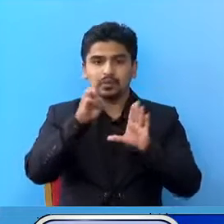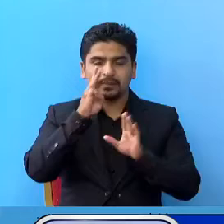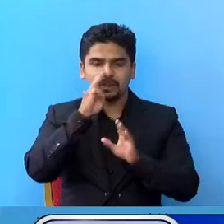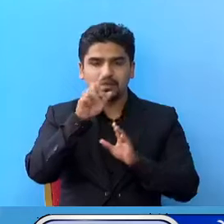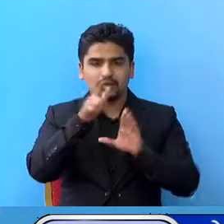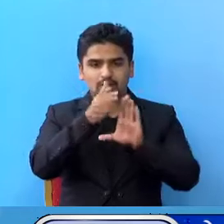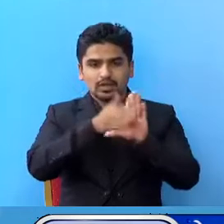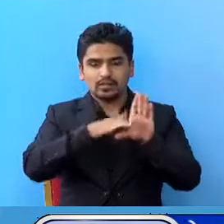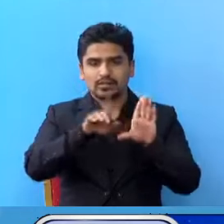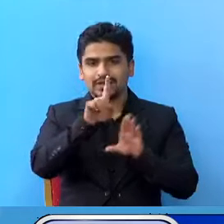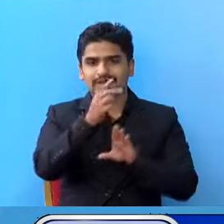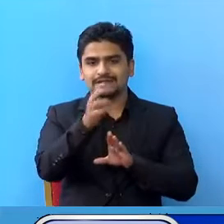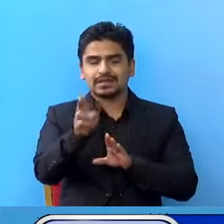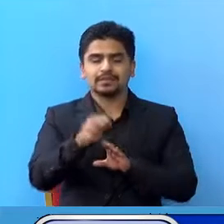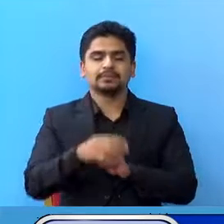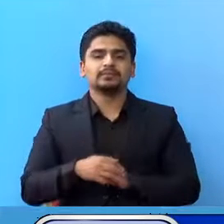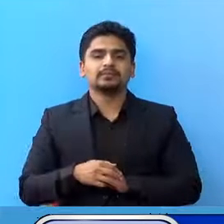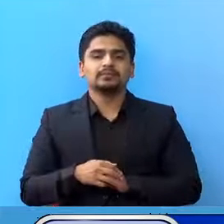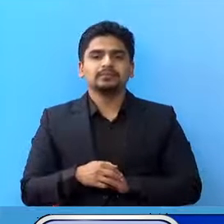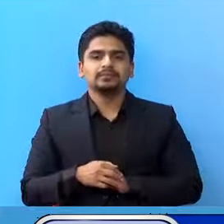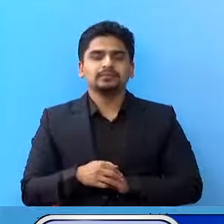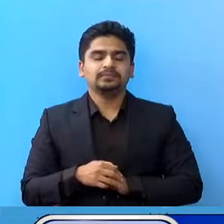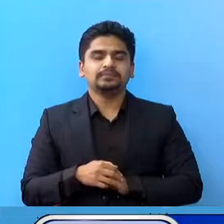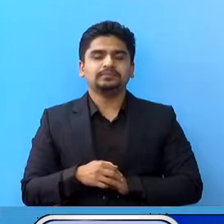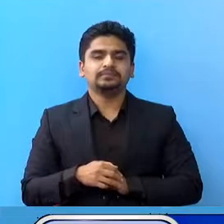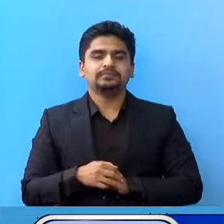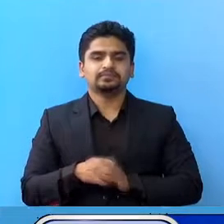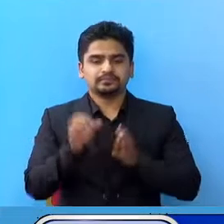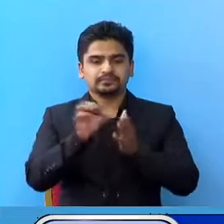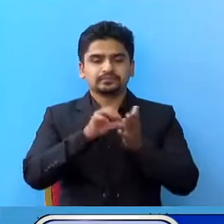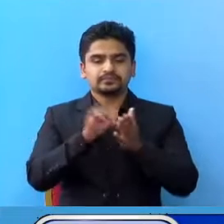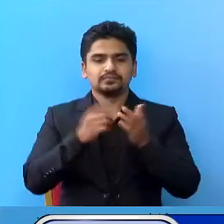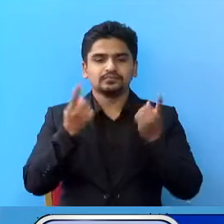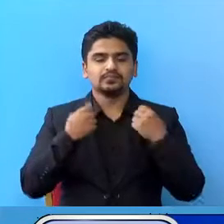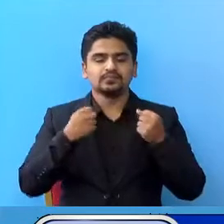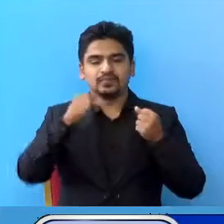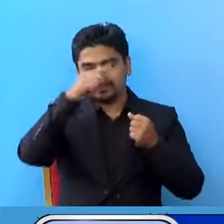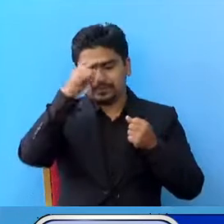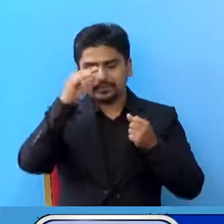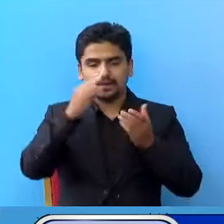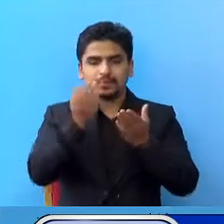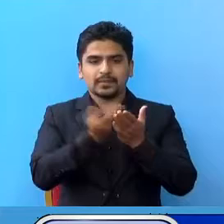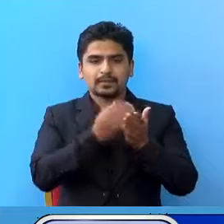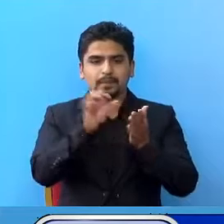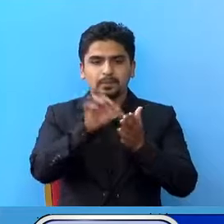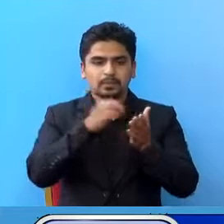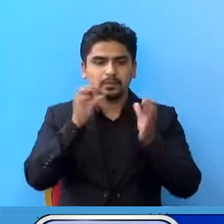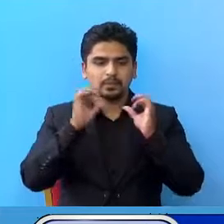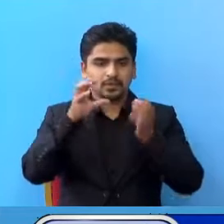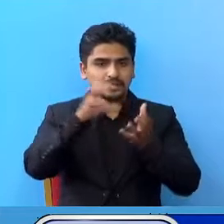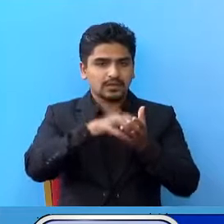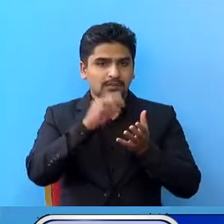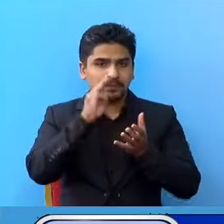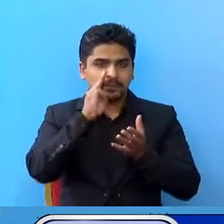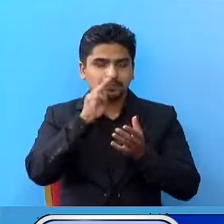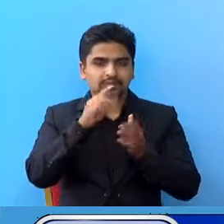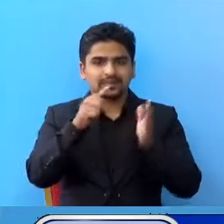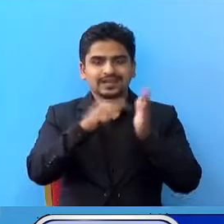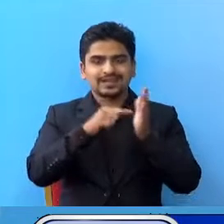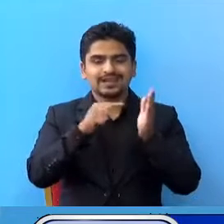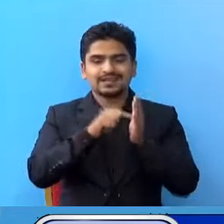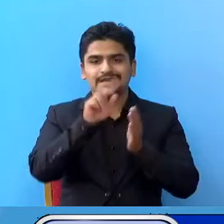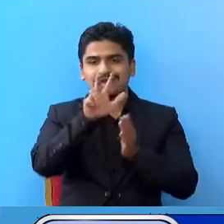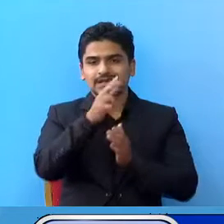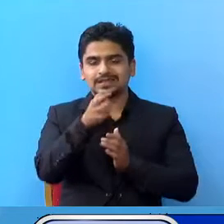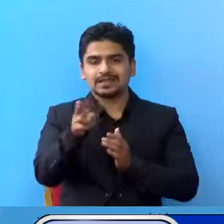ललीदपूर का एक जना पोखरा स्वास्थविग्यान पर्तिस्टान पोखरा प्रयोक्षाला मा कास्की